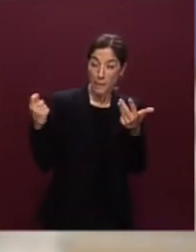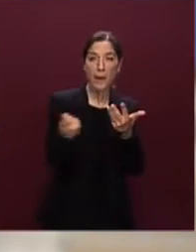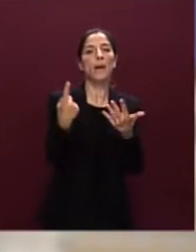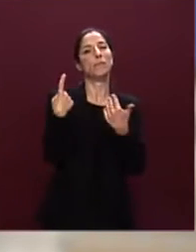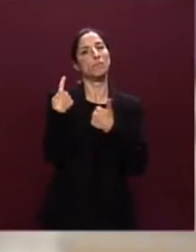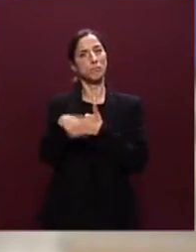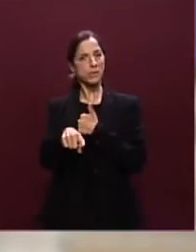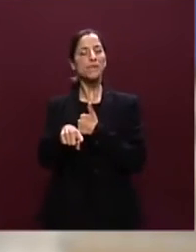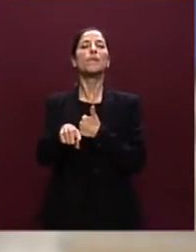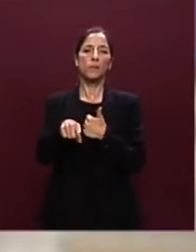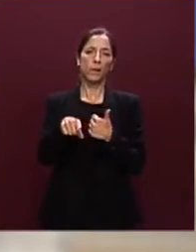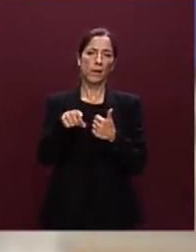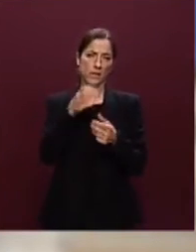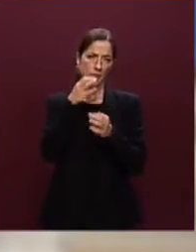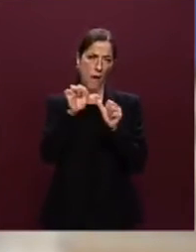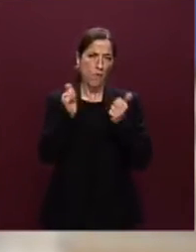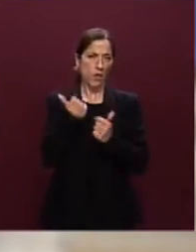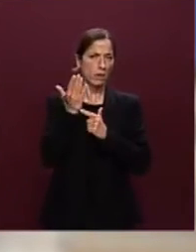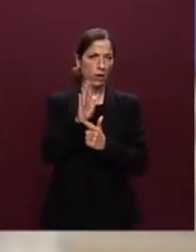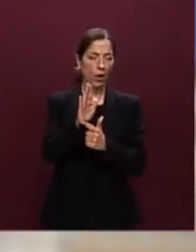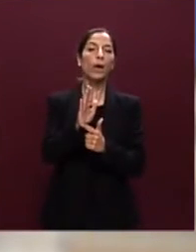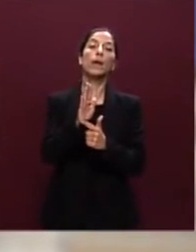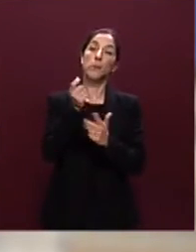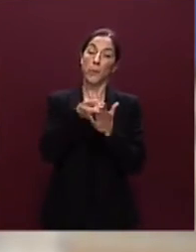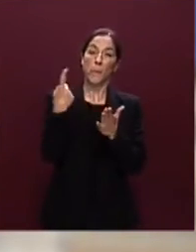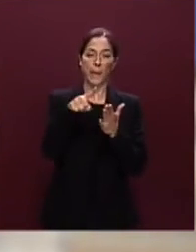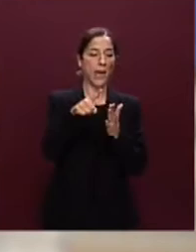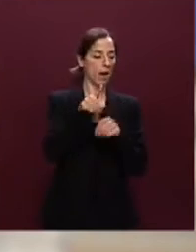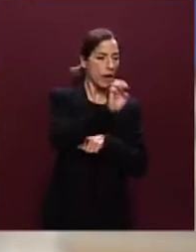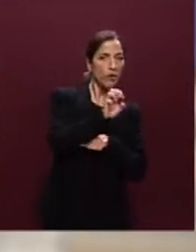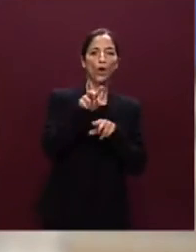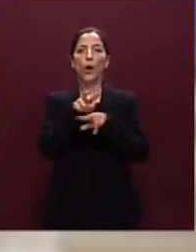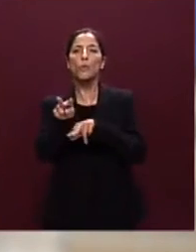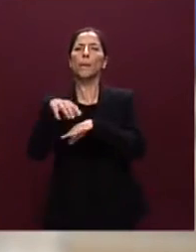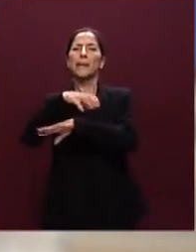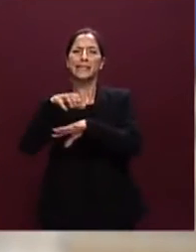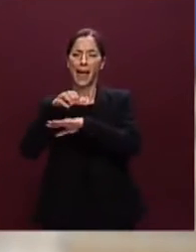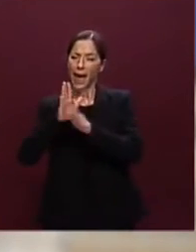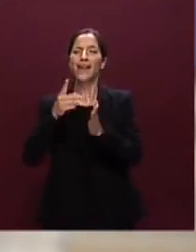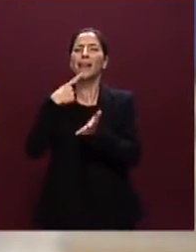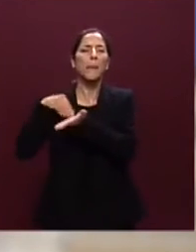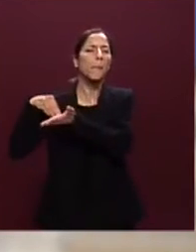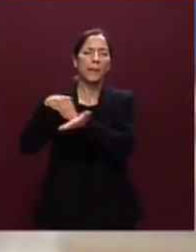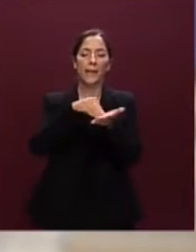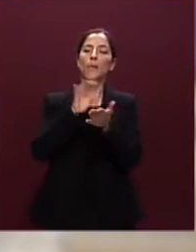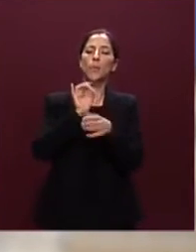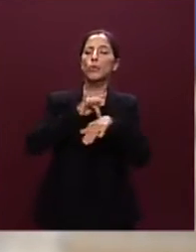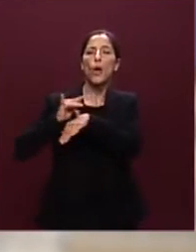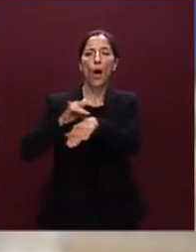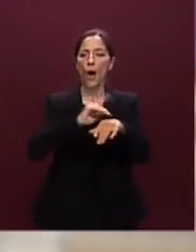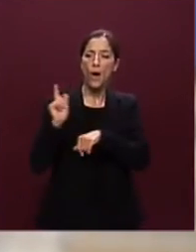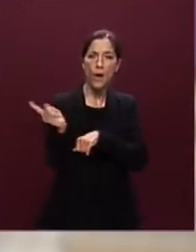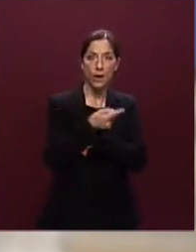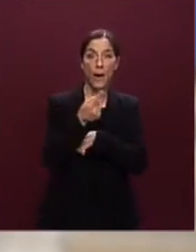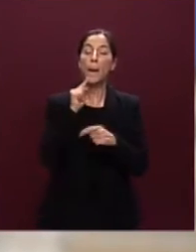con le regioni le province comuni che con i ministeri che con tutti coloro i quali sono stati indirettamente coinvolti e